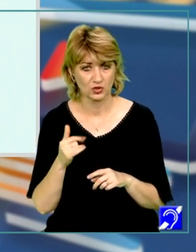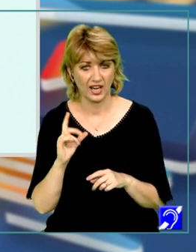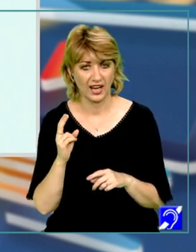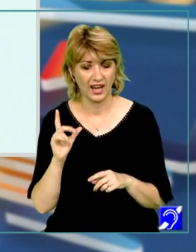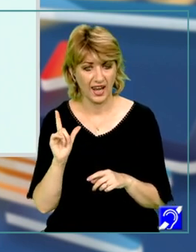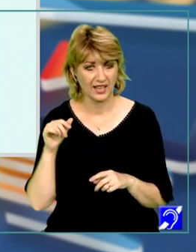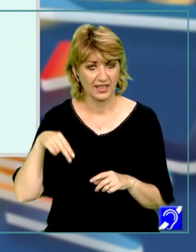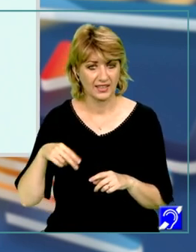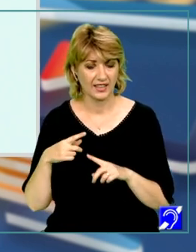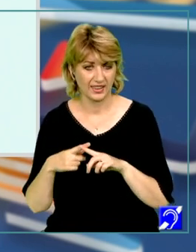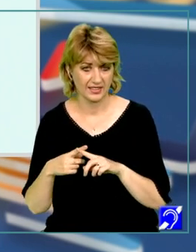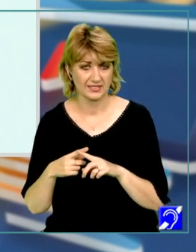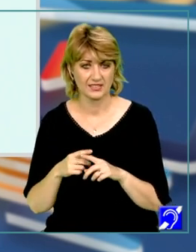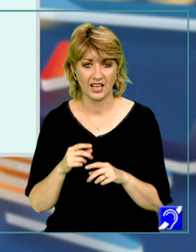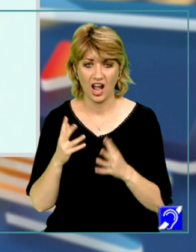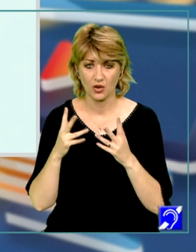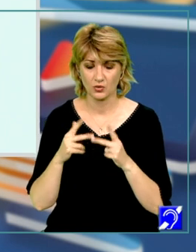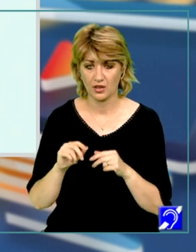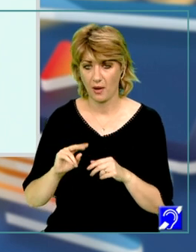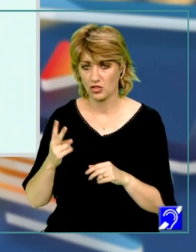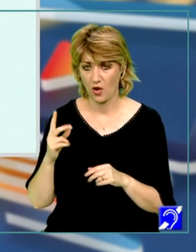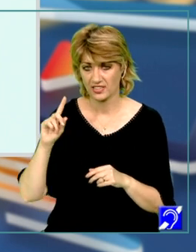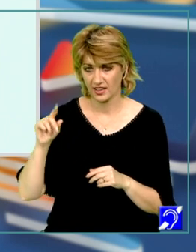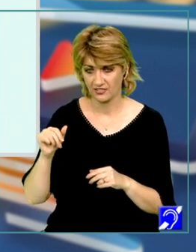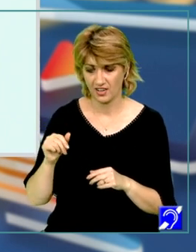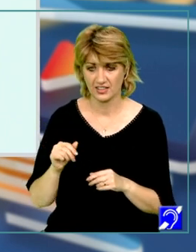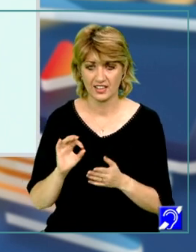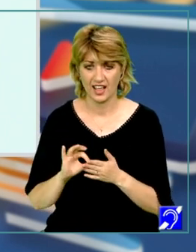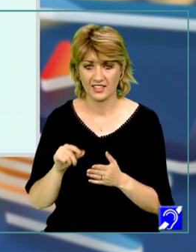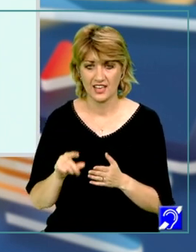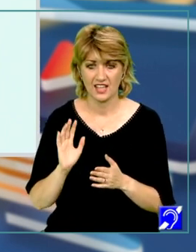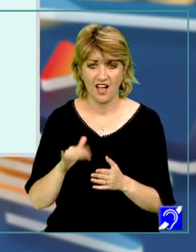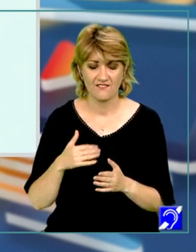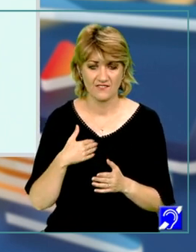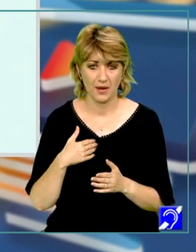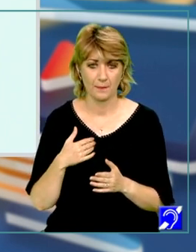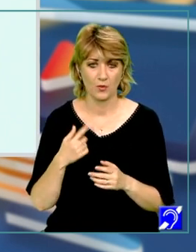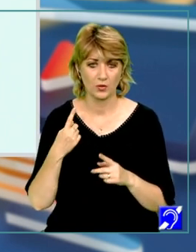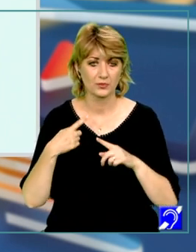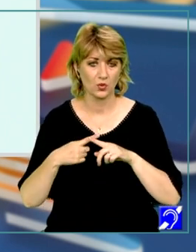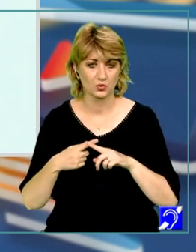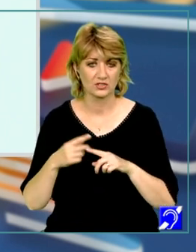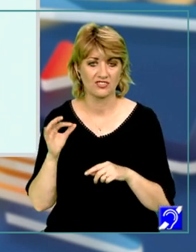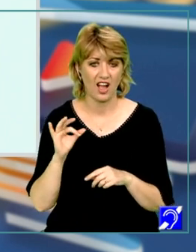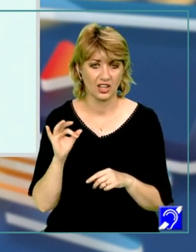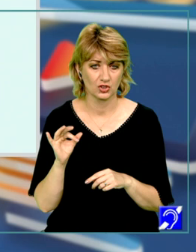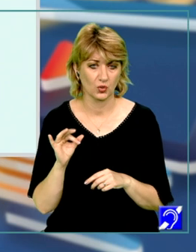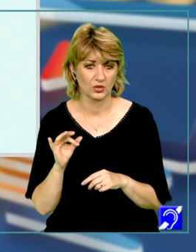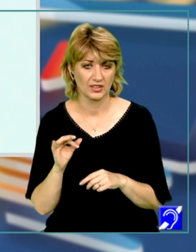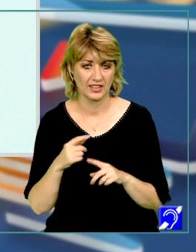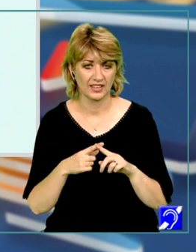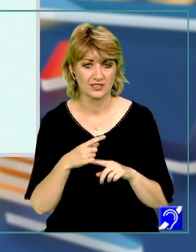trecem la calculul celei de-a doua derivate, de data aceasta avem de derivat un produs, factorii produsului sunt X